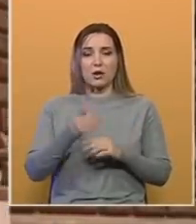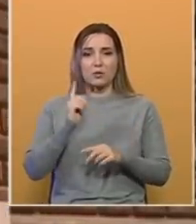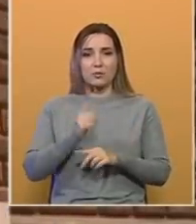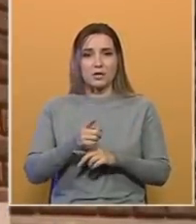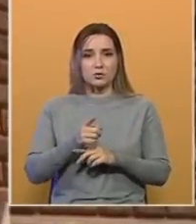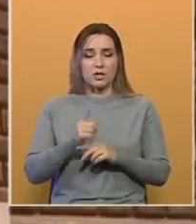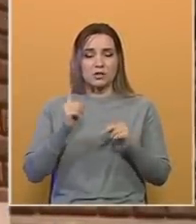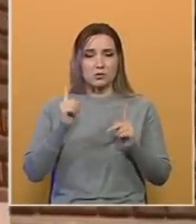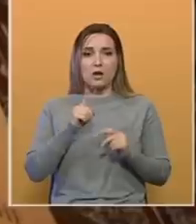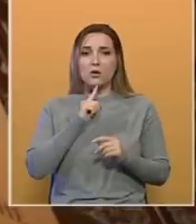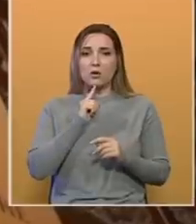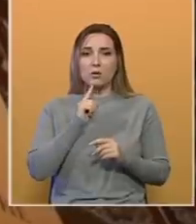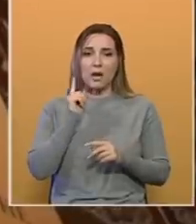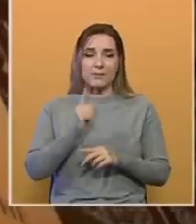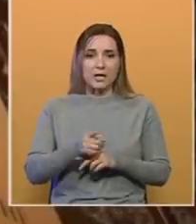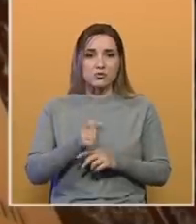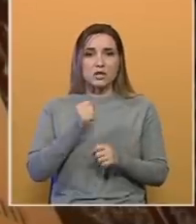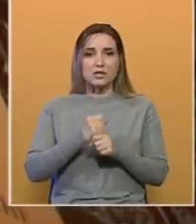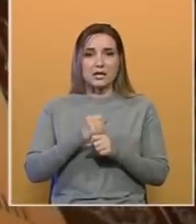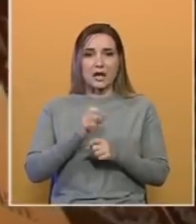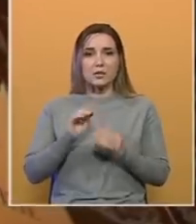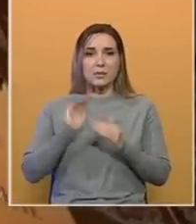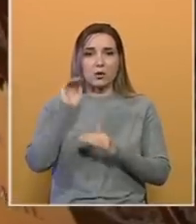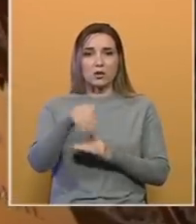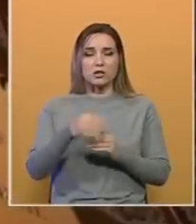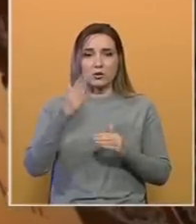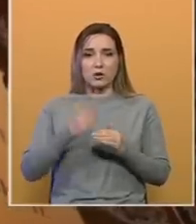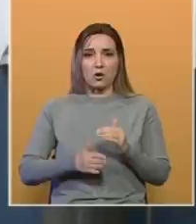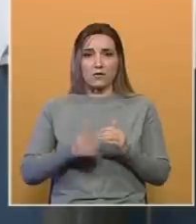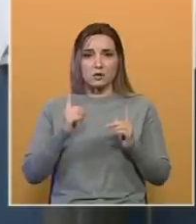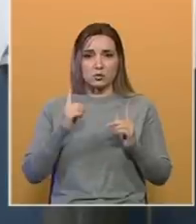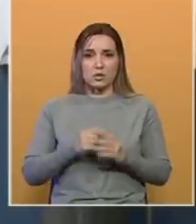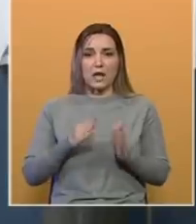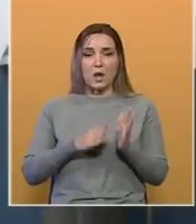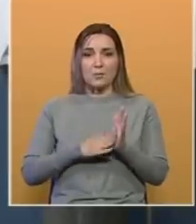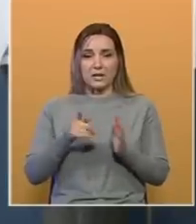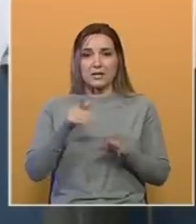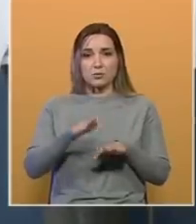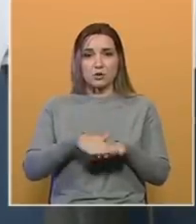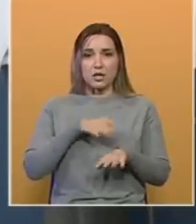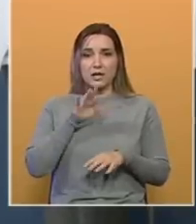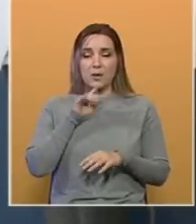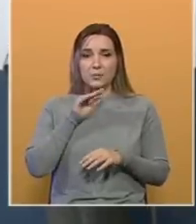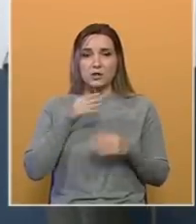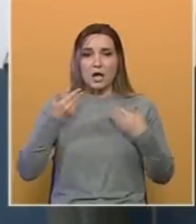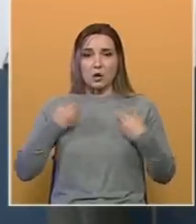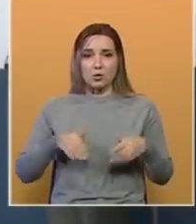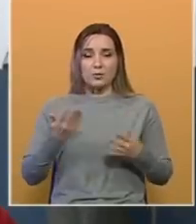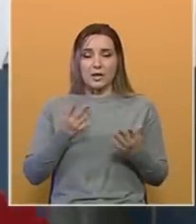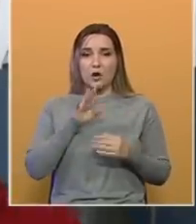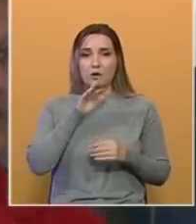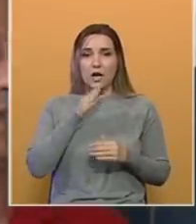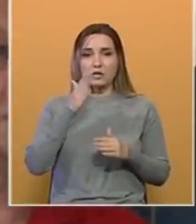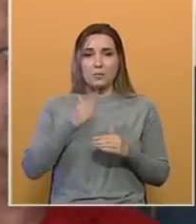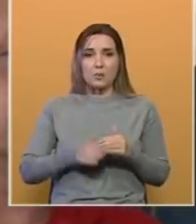Ustavnog suda u kojima je presuđeno da se radi o prekoračenjima rokova suđenja. Mirnes s početka priče gubi, kako kaže,